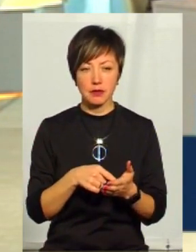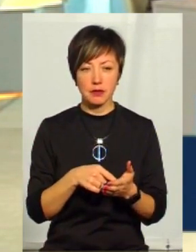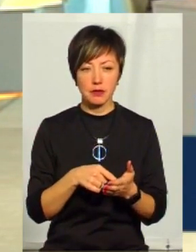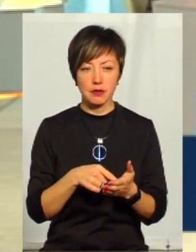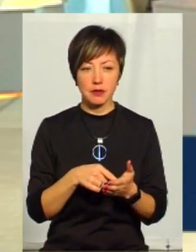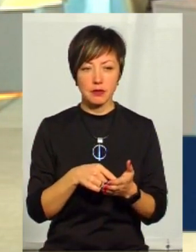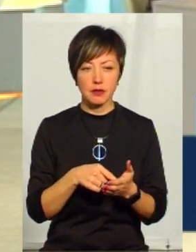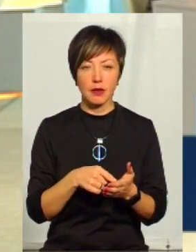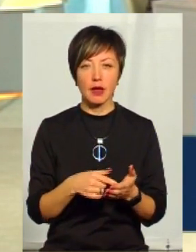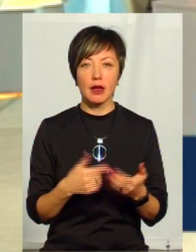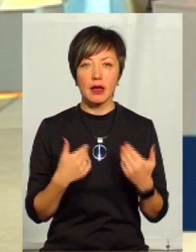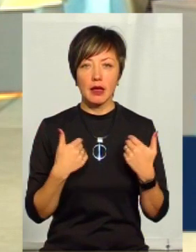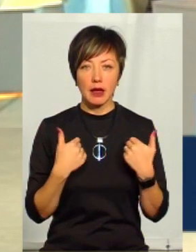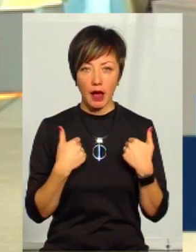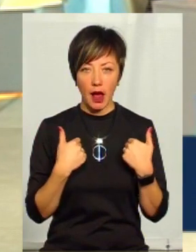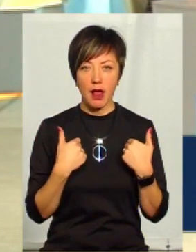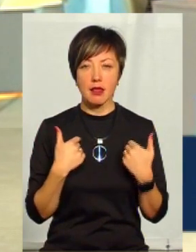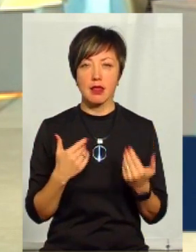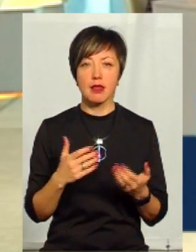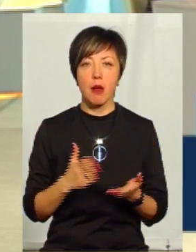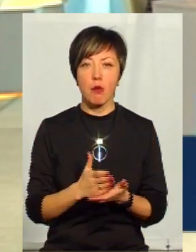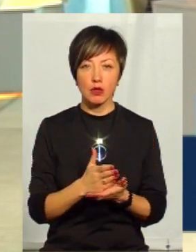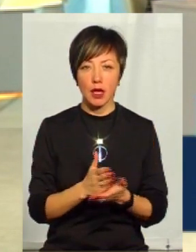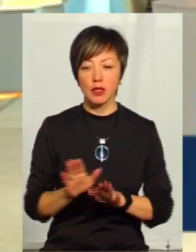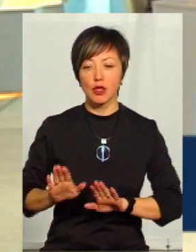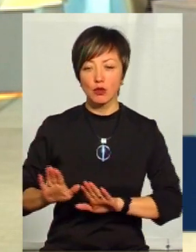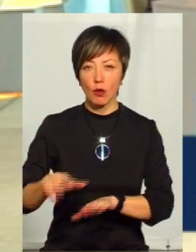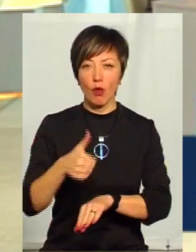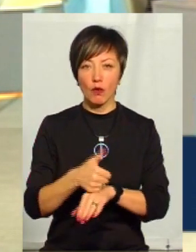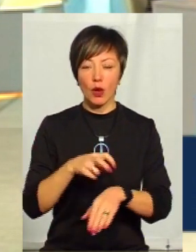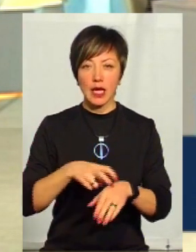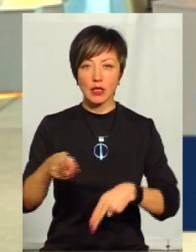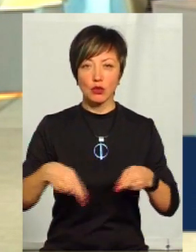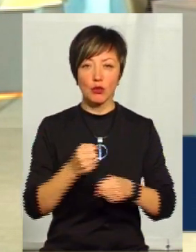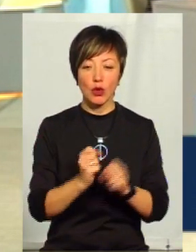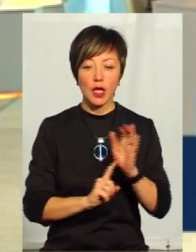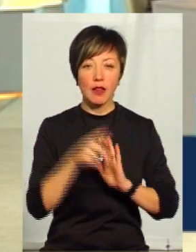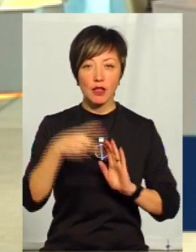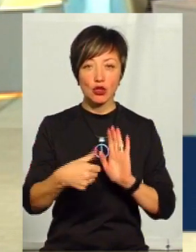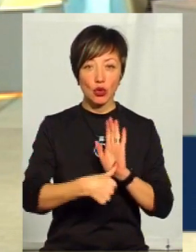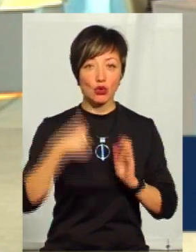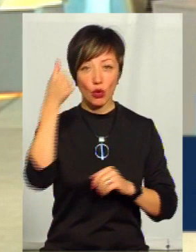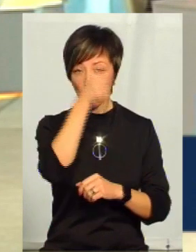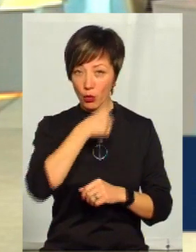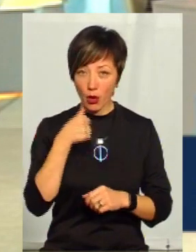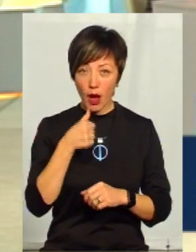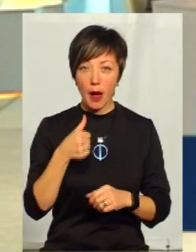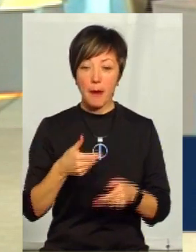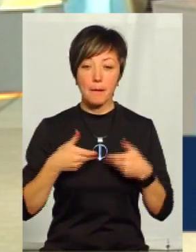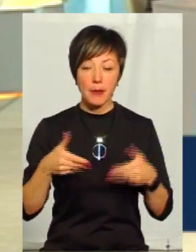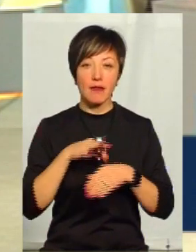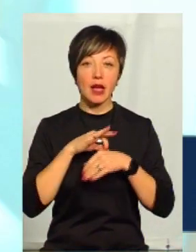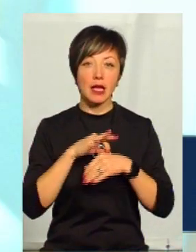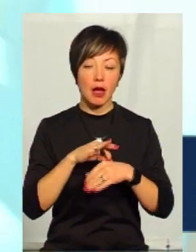Я на посаді заступника головного лікаря з хірургічної роботи з 2006 року. І з 2006 року ми